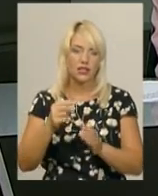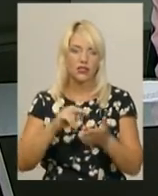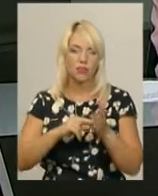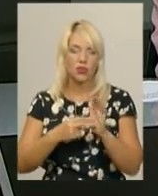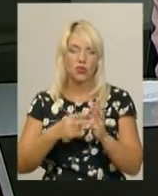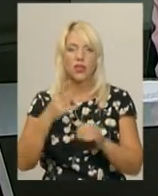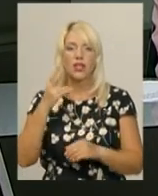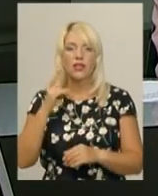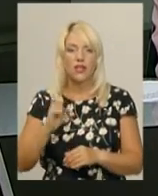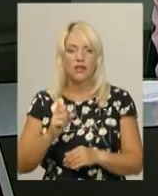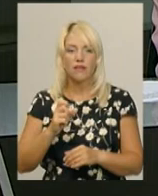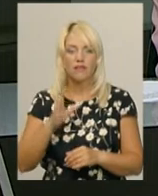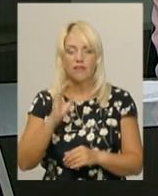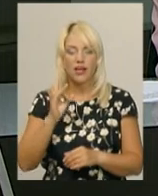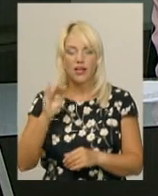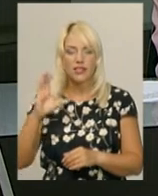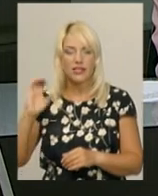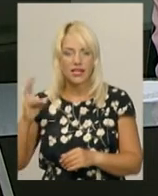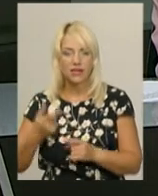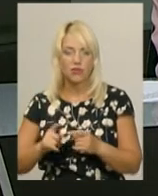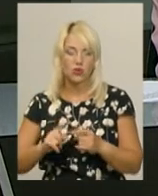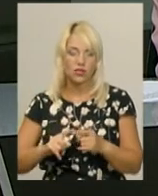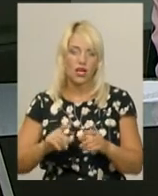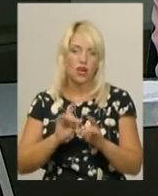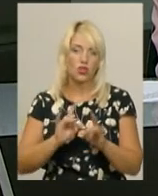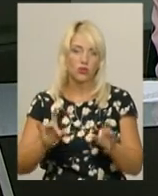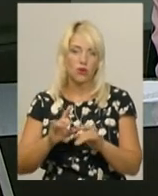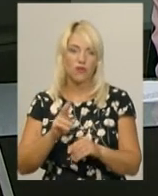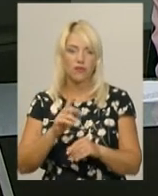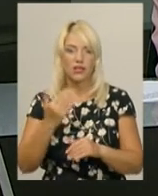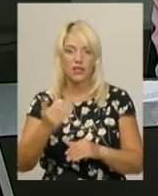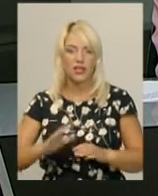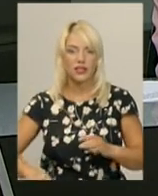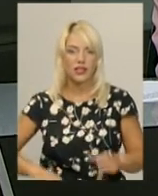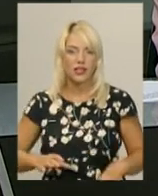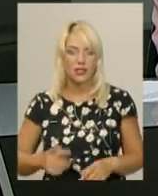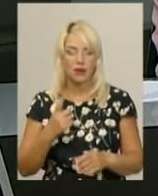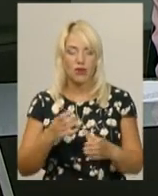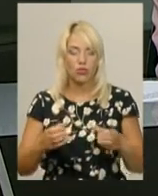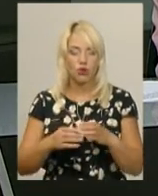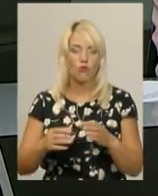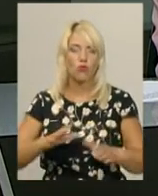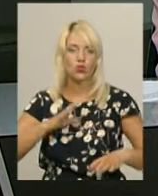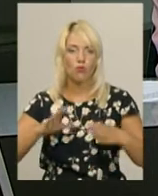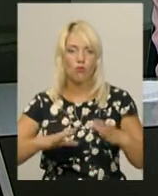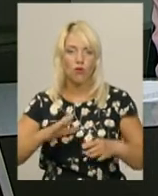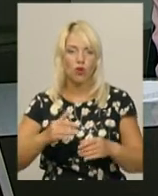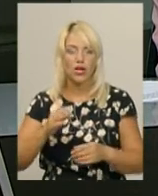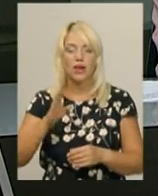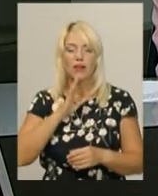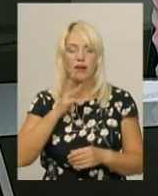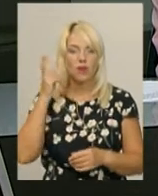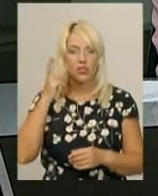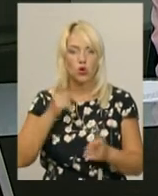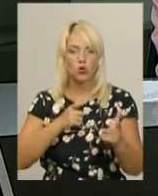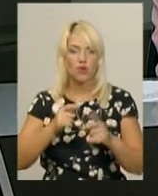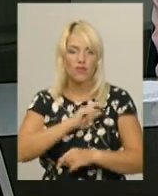розповів тренер дівчат Олексій Колісецький. На першому зборі, який зараз триває в обласному центрі, хмельничанки працюють над фізичною